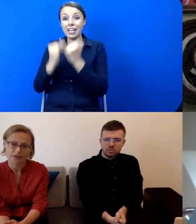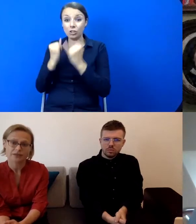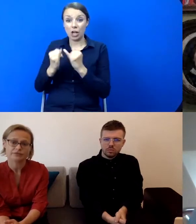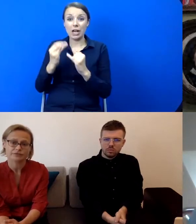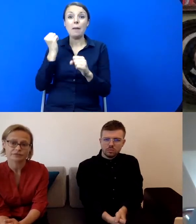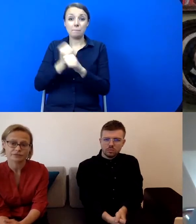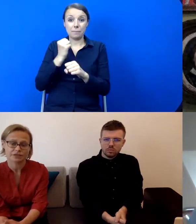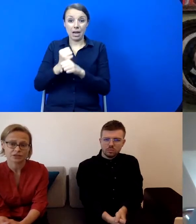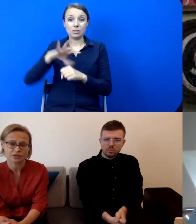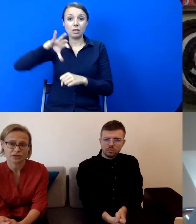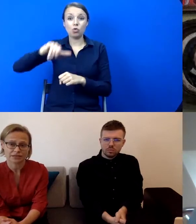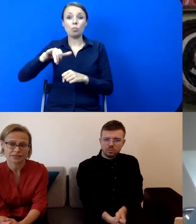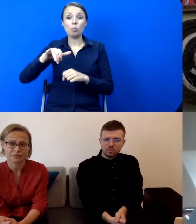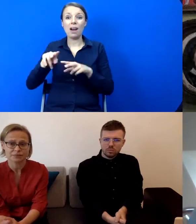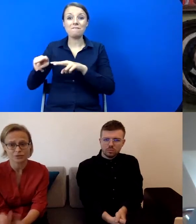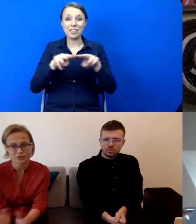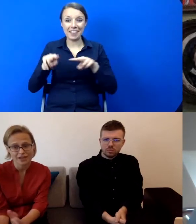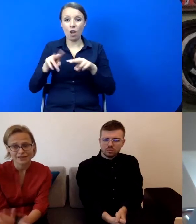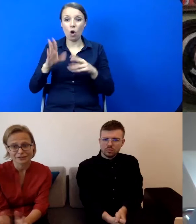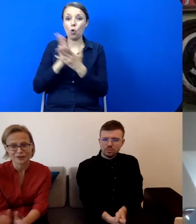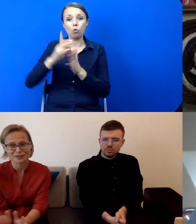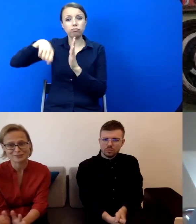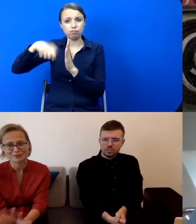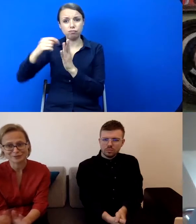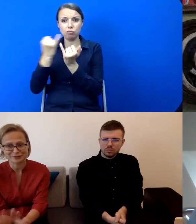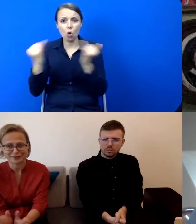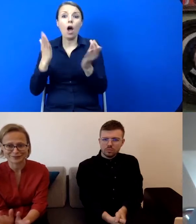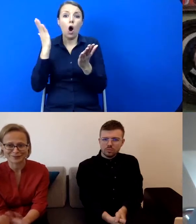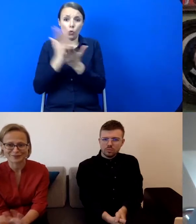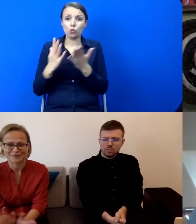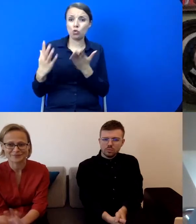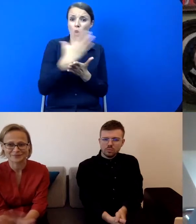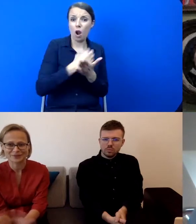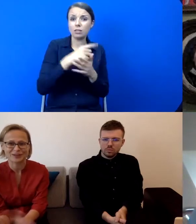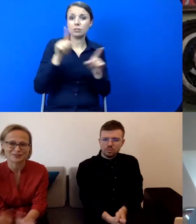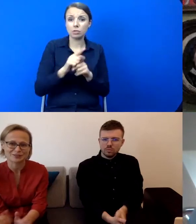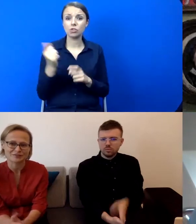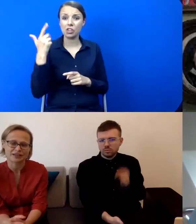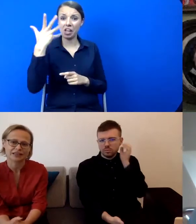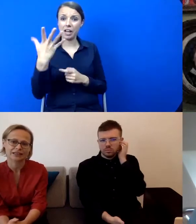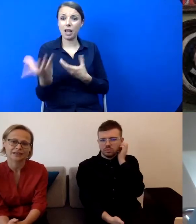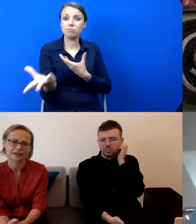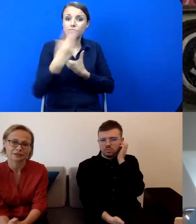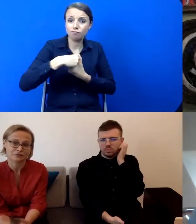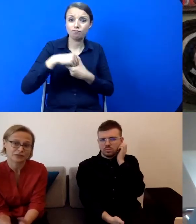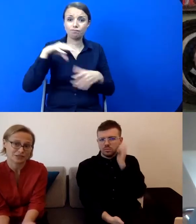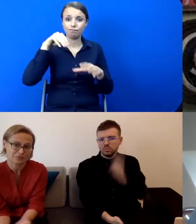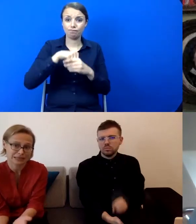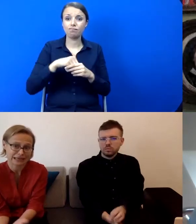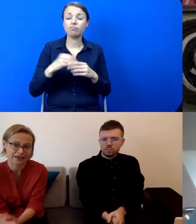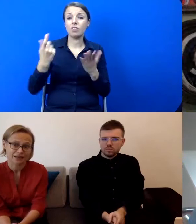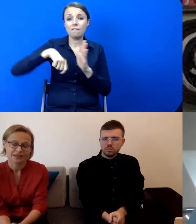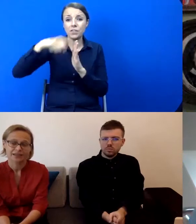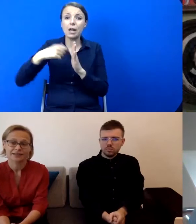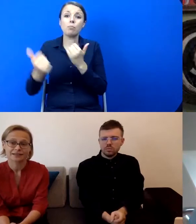w naszej kolekcji, bo też tak trochę jest profilowane to kolekcjonowanie na najnowsze też